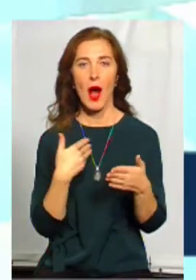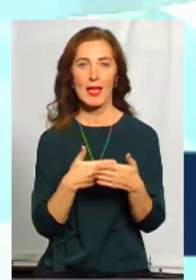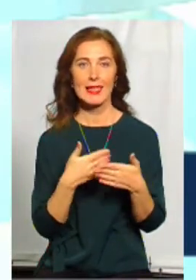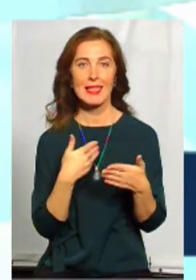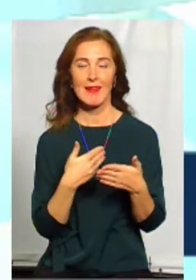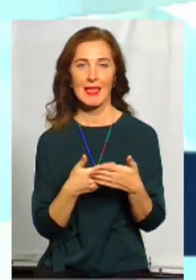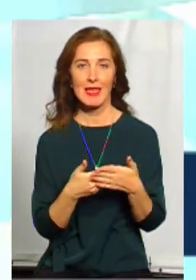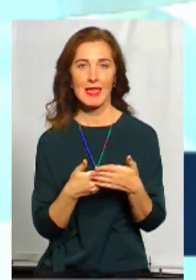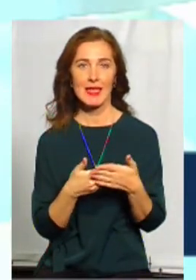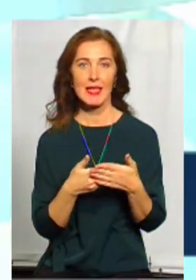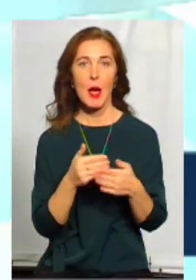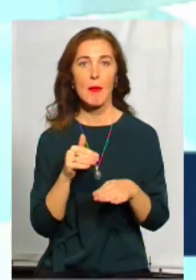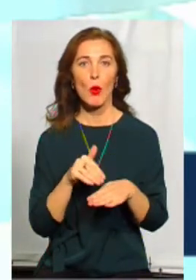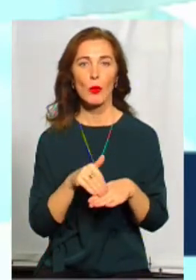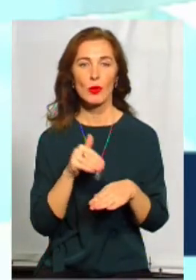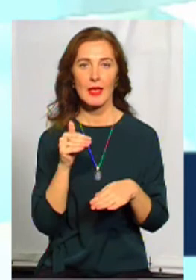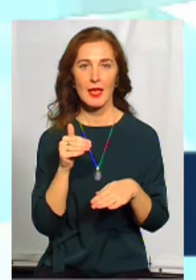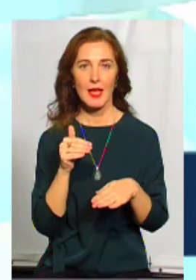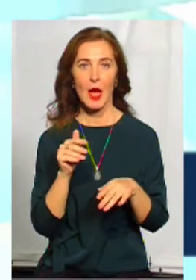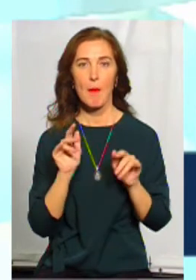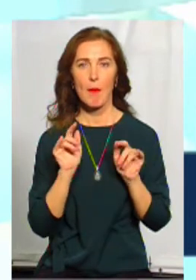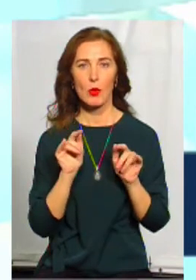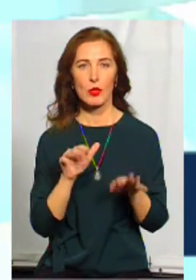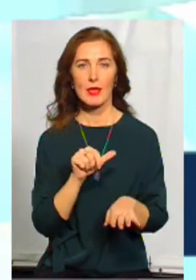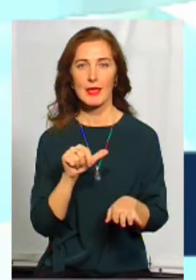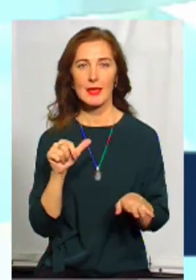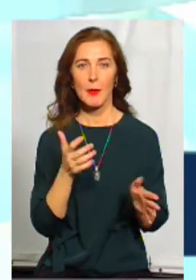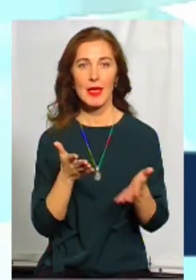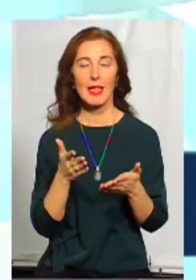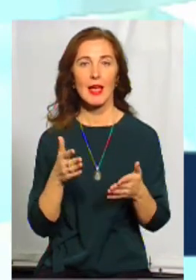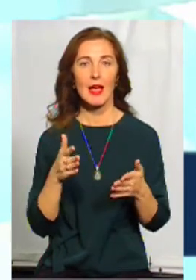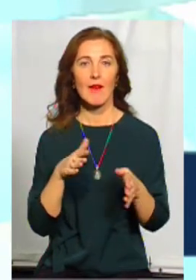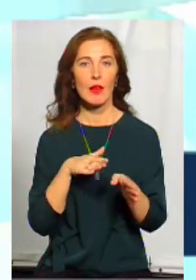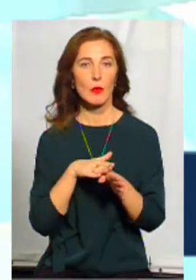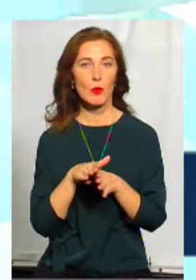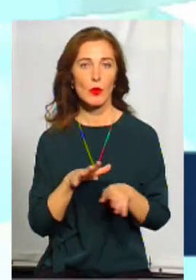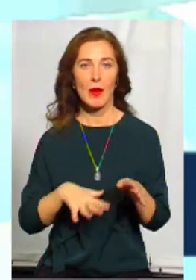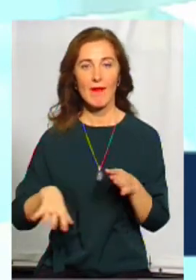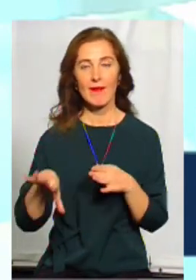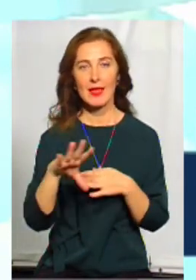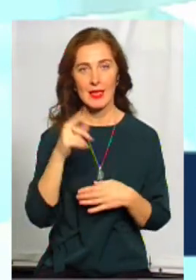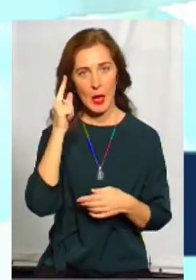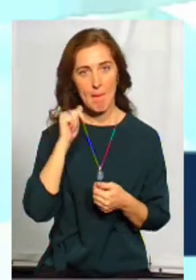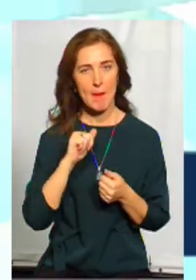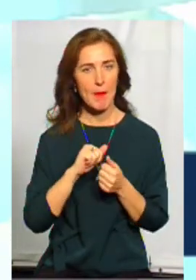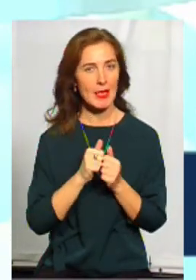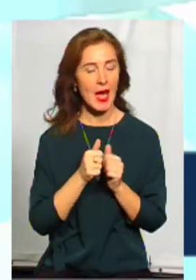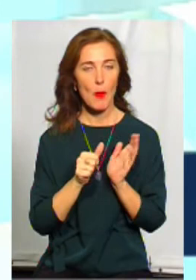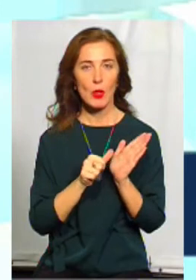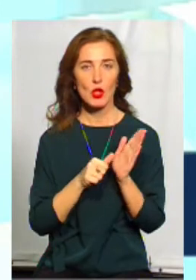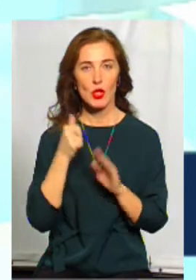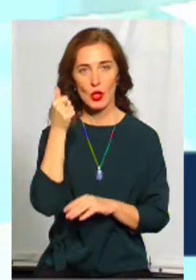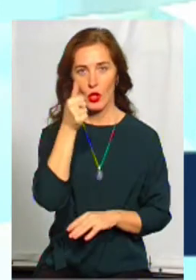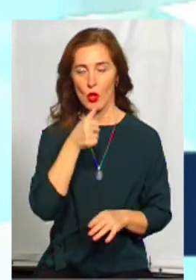пробудили події, саме які відбулися, ми всі пам'ятаємо, 6 років тому.